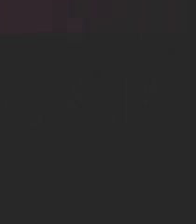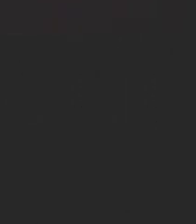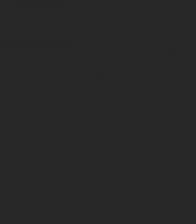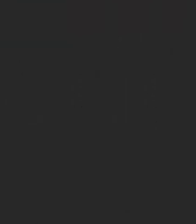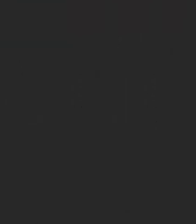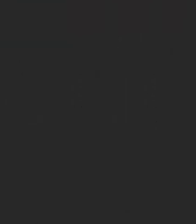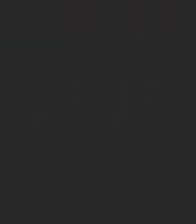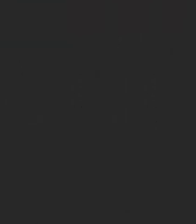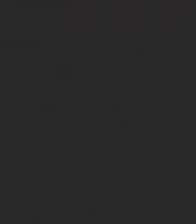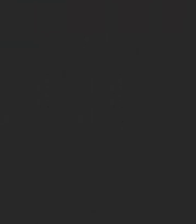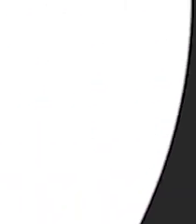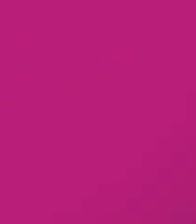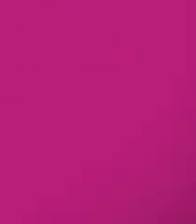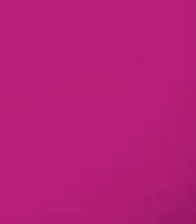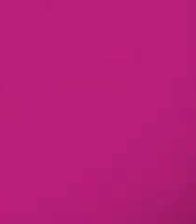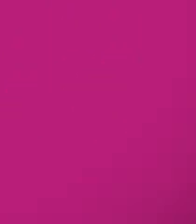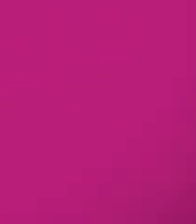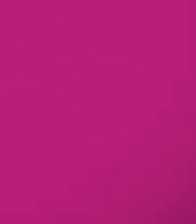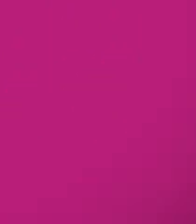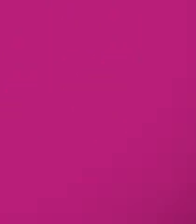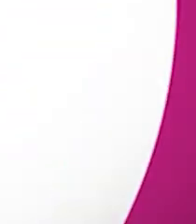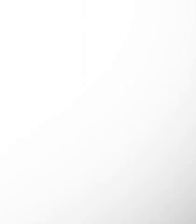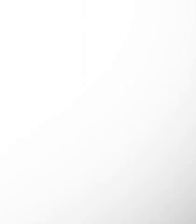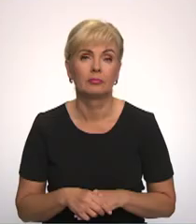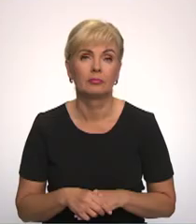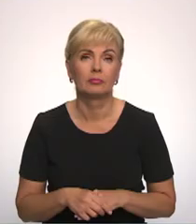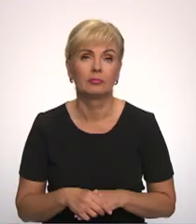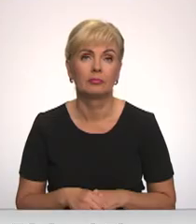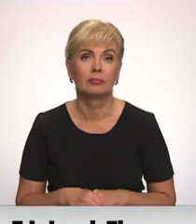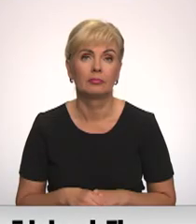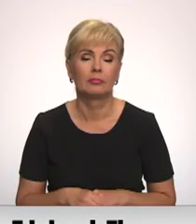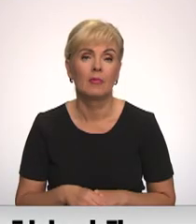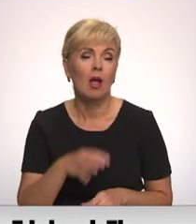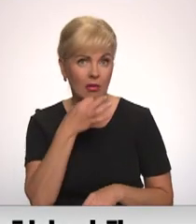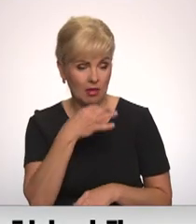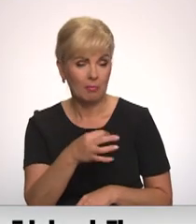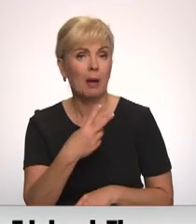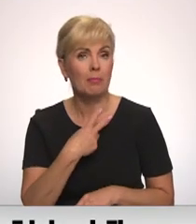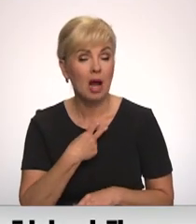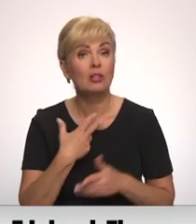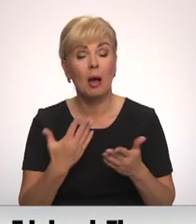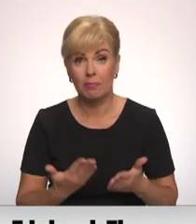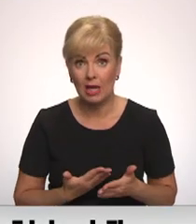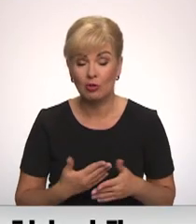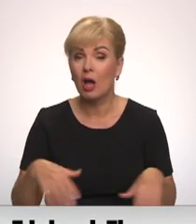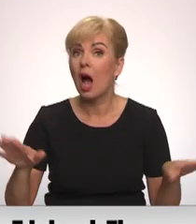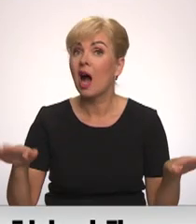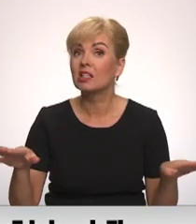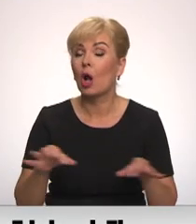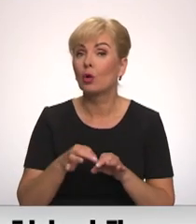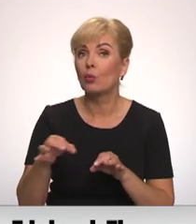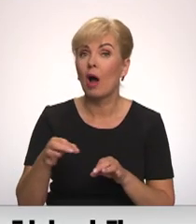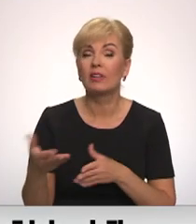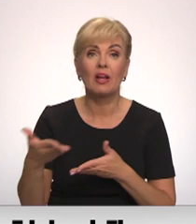Re! Viss ēters ir te! Nepatīkumu pārsteigumu piedzīvojušas aizkrauklis novada